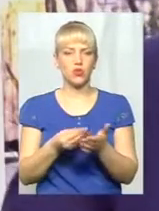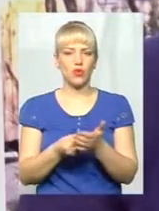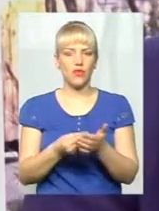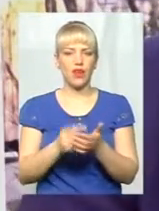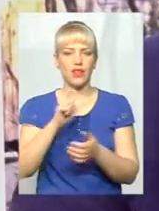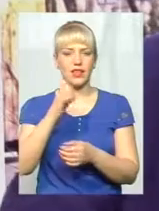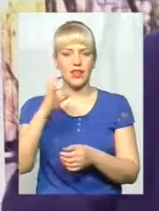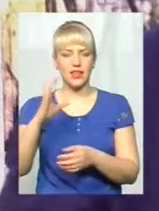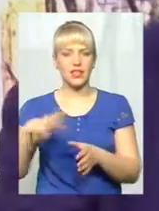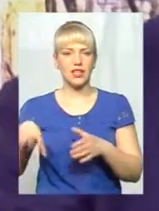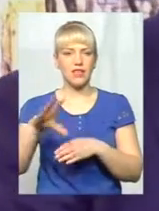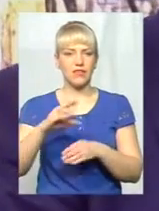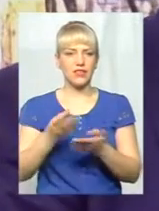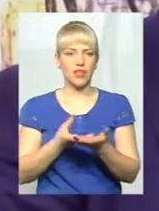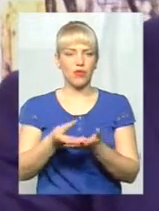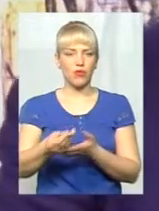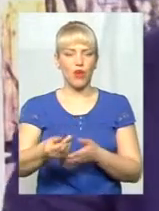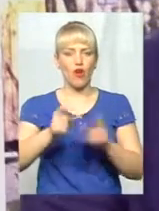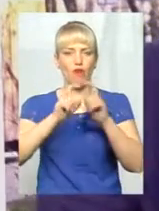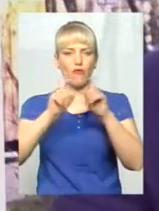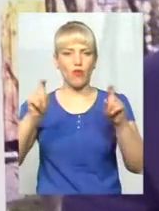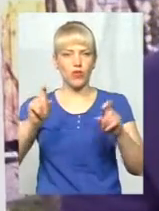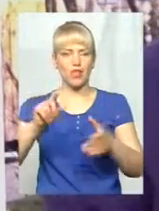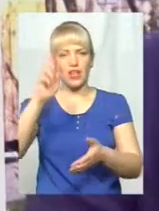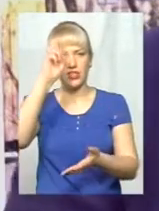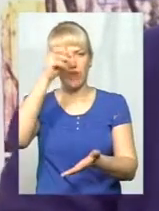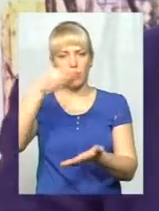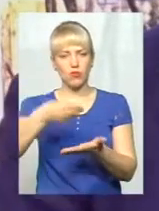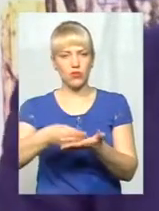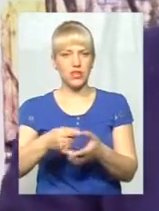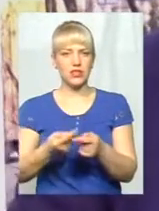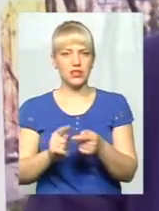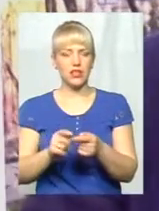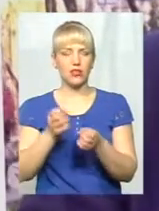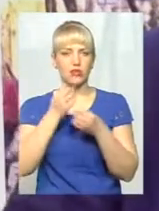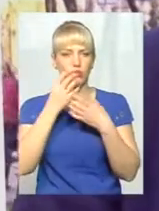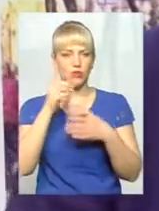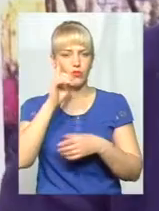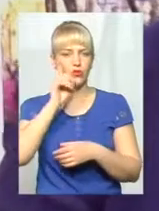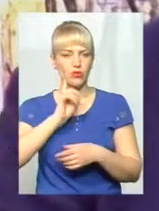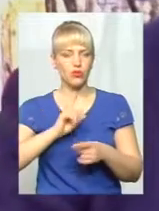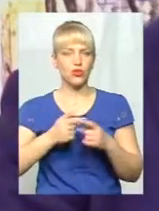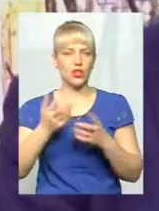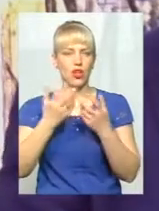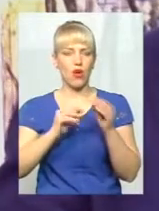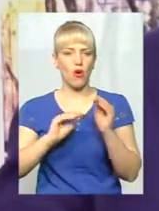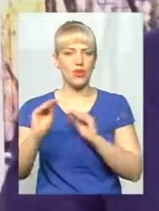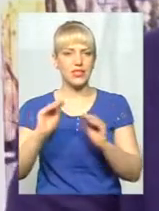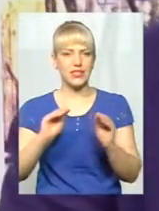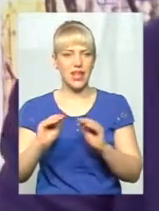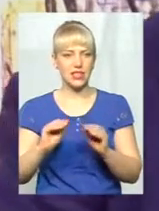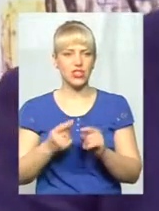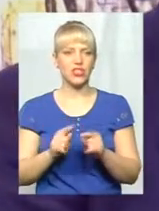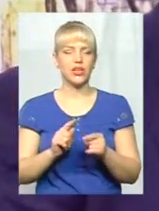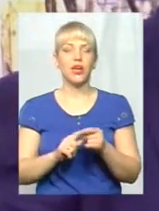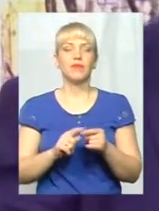покривається фондами державного бюджету. Це дуже добре і зручно, от таким чином. Ну і оснащення, звичайно, тому і